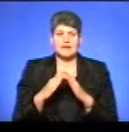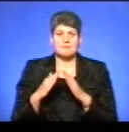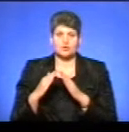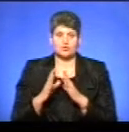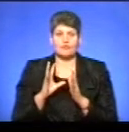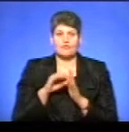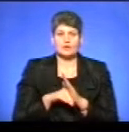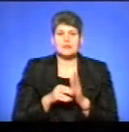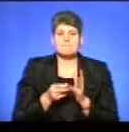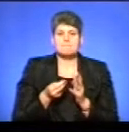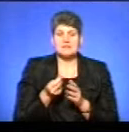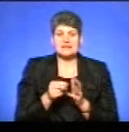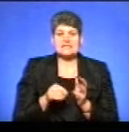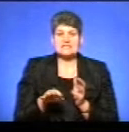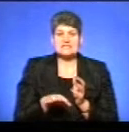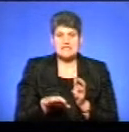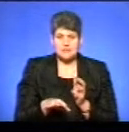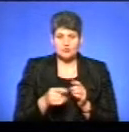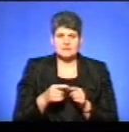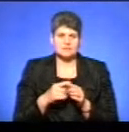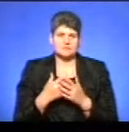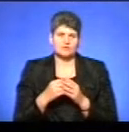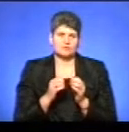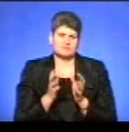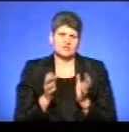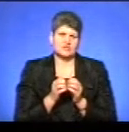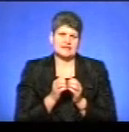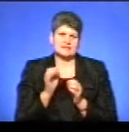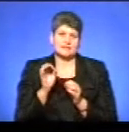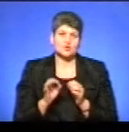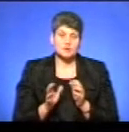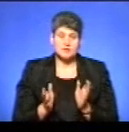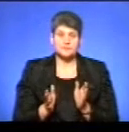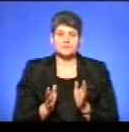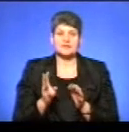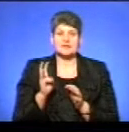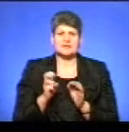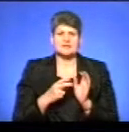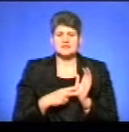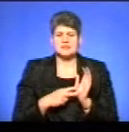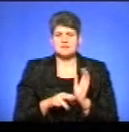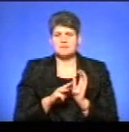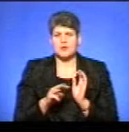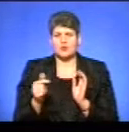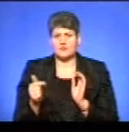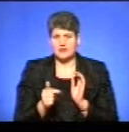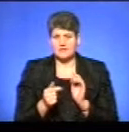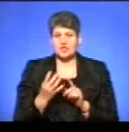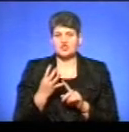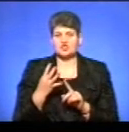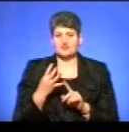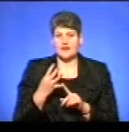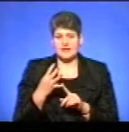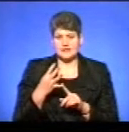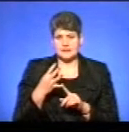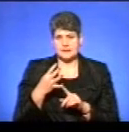входить плата за землю. Це більше 10% – 370 мільйонів гривень. І четвертий за